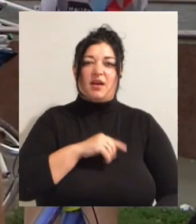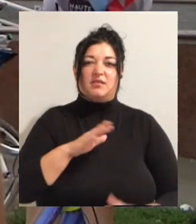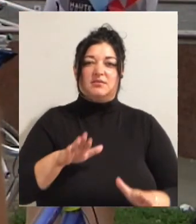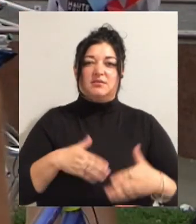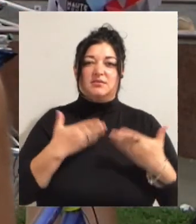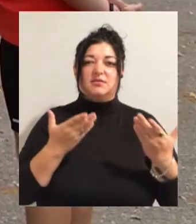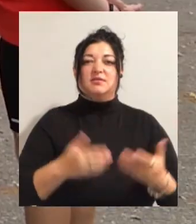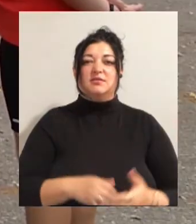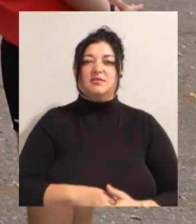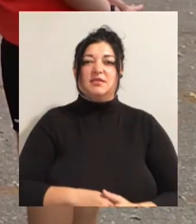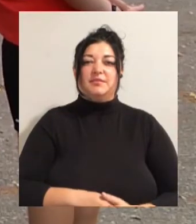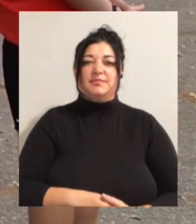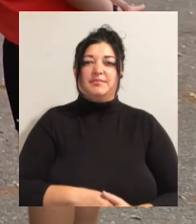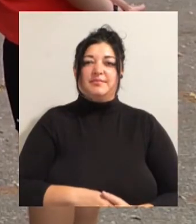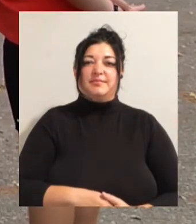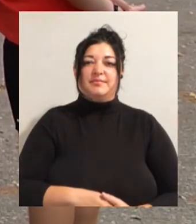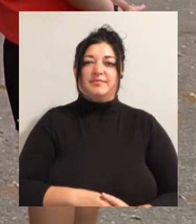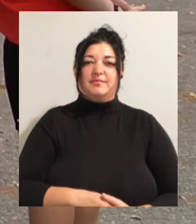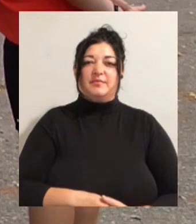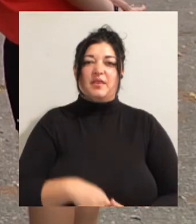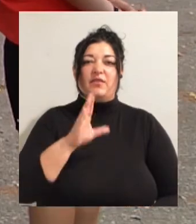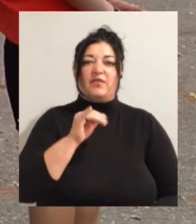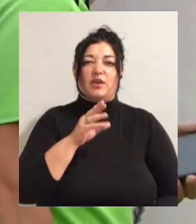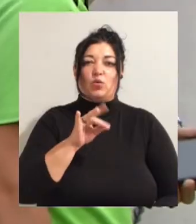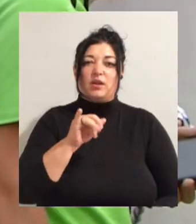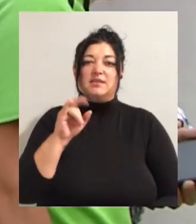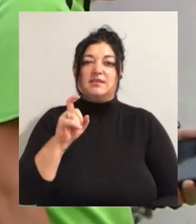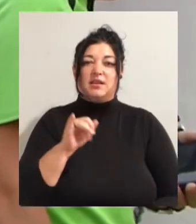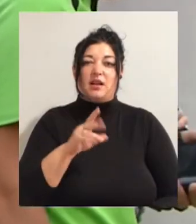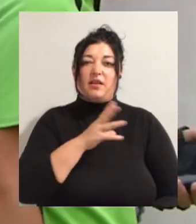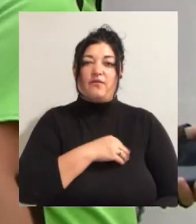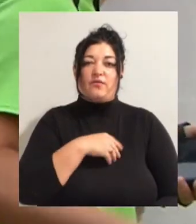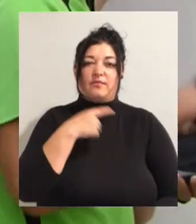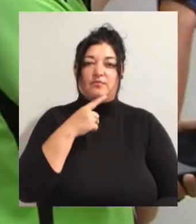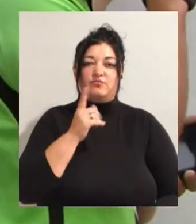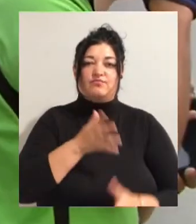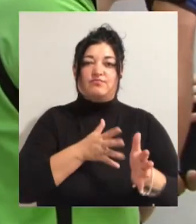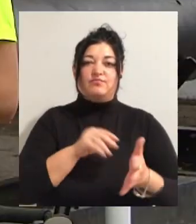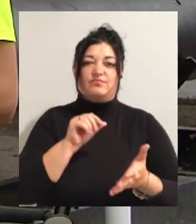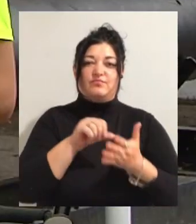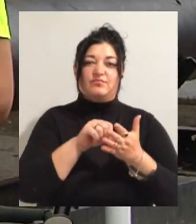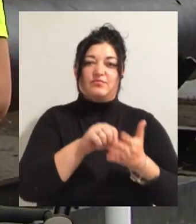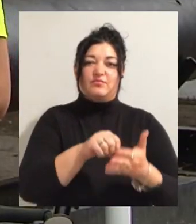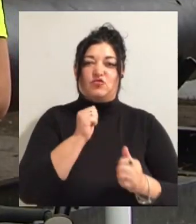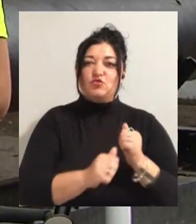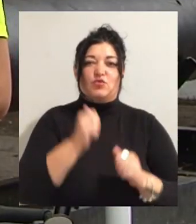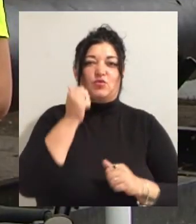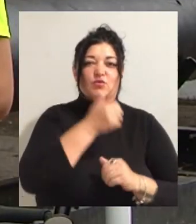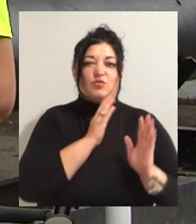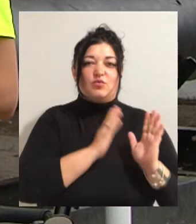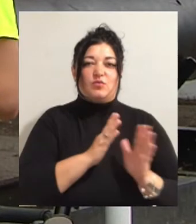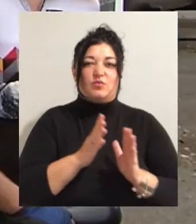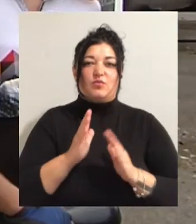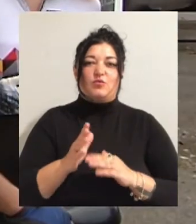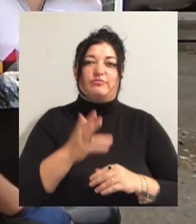практики це все приходить. Вікторія Лучка зі Львова. Каже, у такому велопробігу на тандемах бере участь щороку. Розповіла, які навички